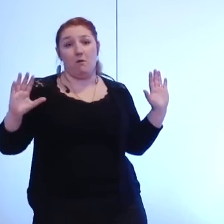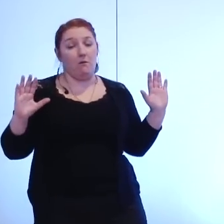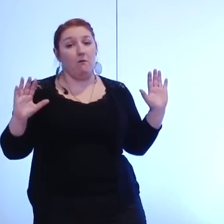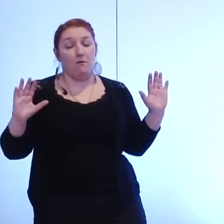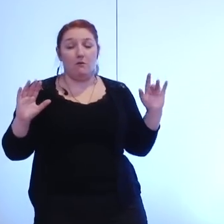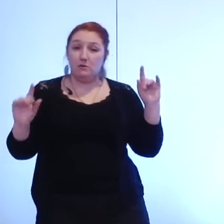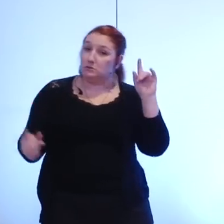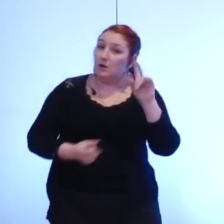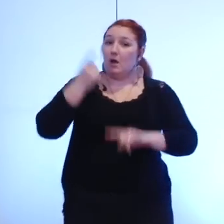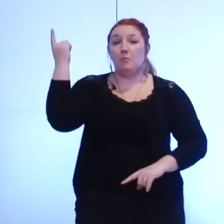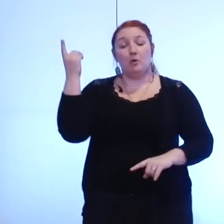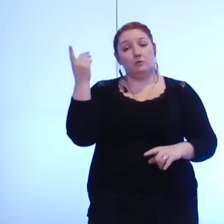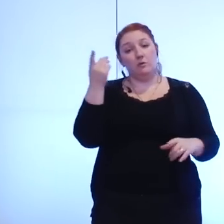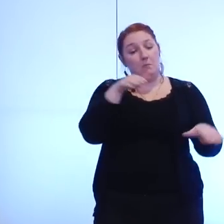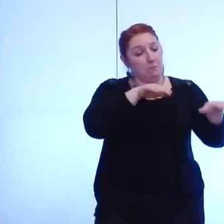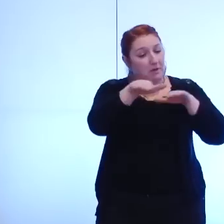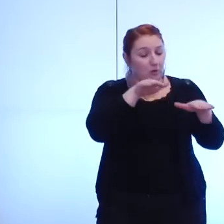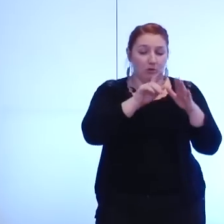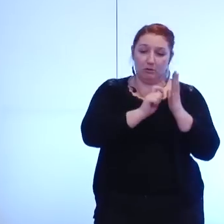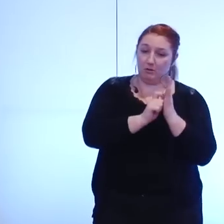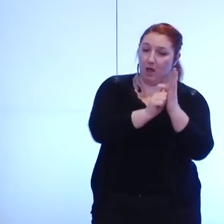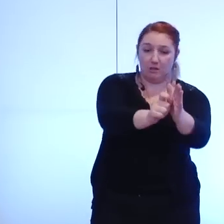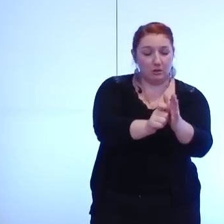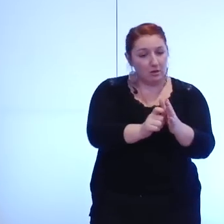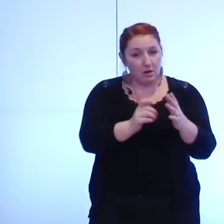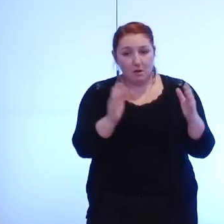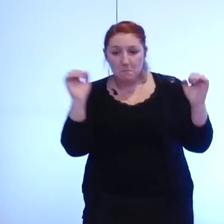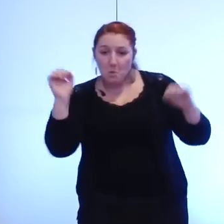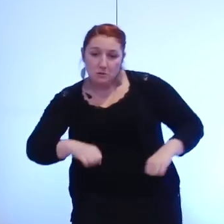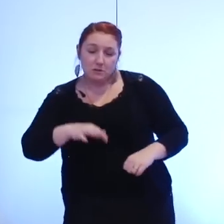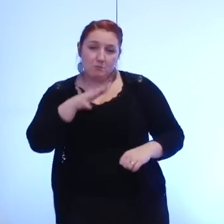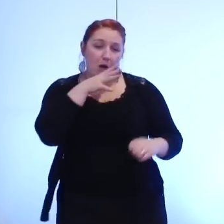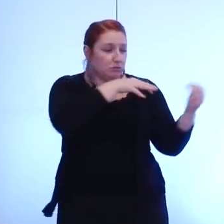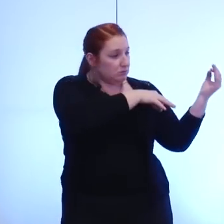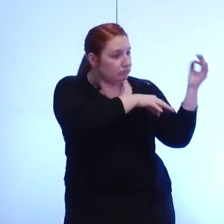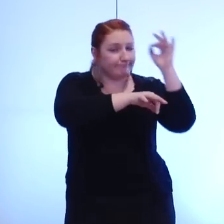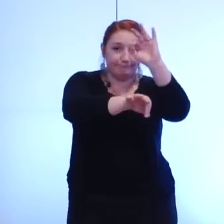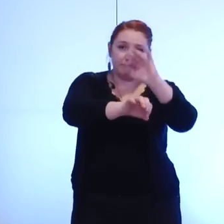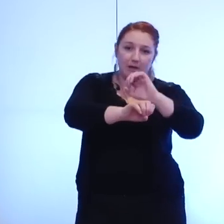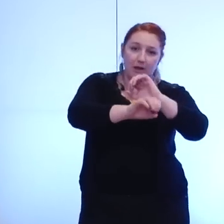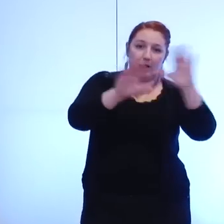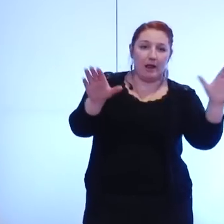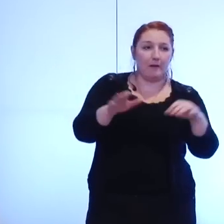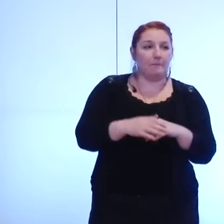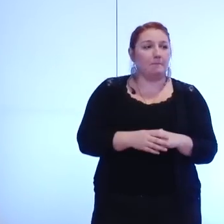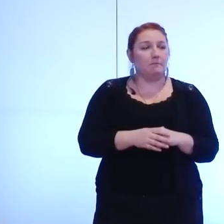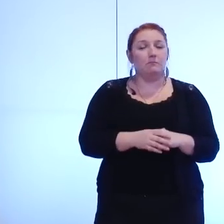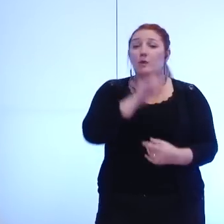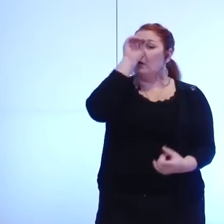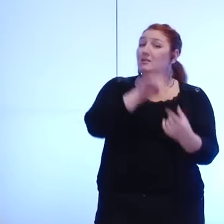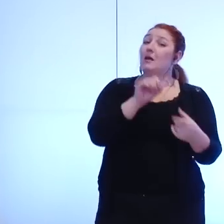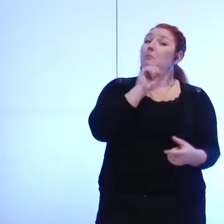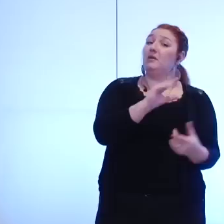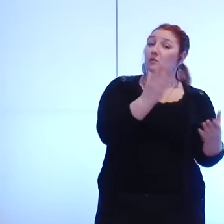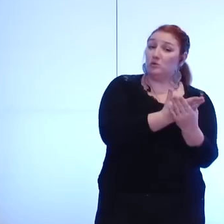vous donniez la méthode le calendrier la faisabilité de cette mesure comme évidemment d'autres mesures voilà